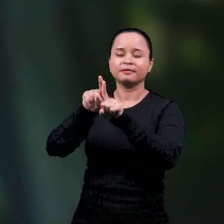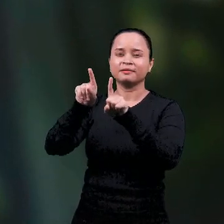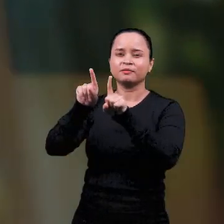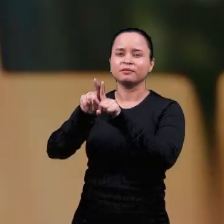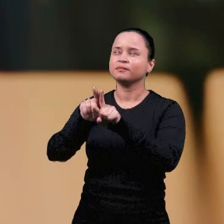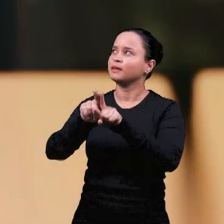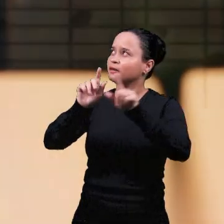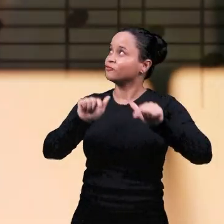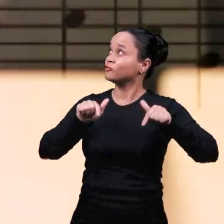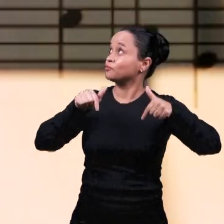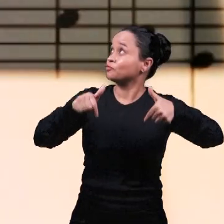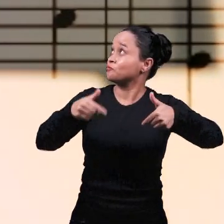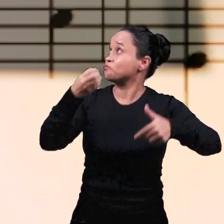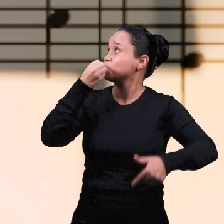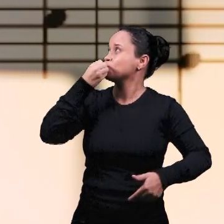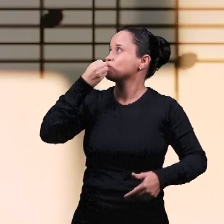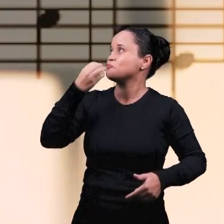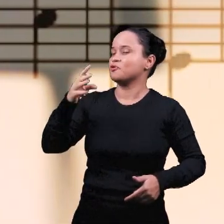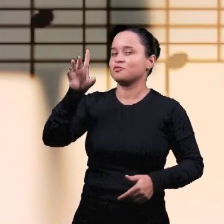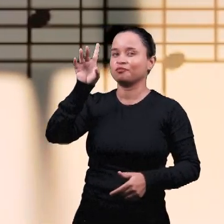Всемушнему благодетелю.